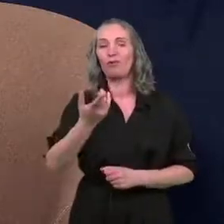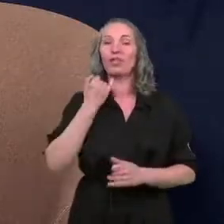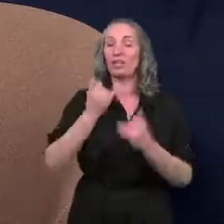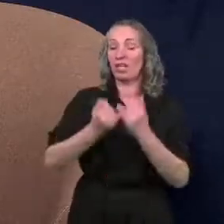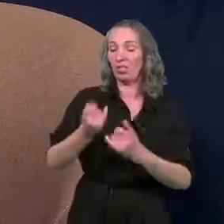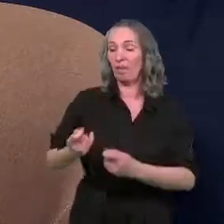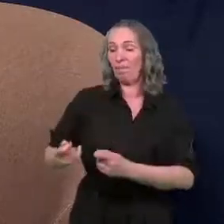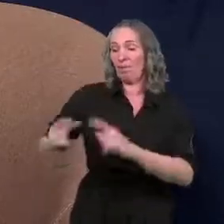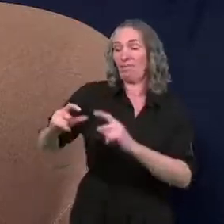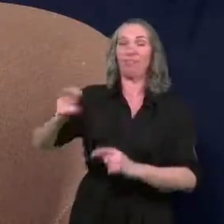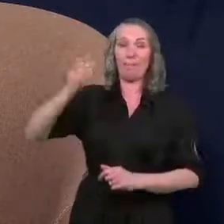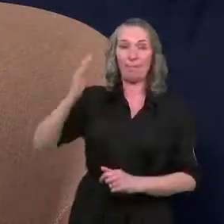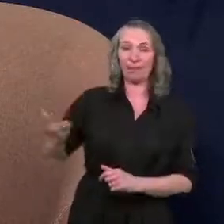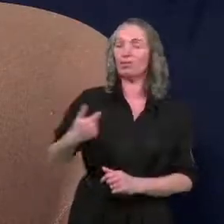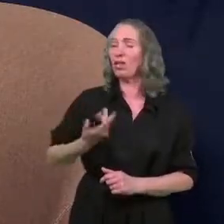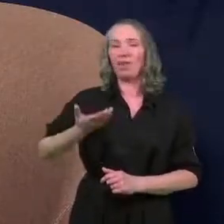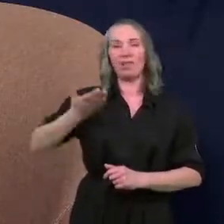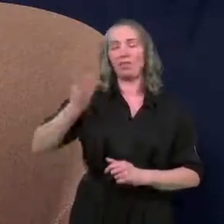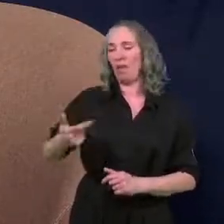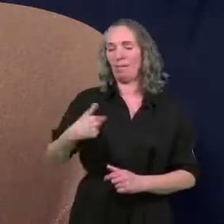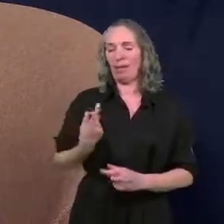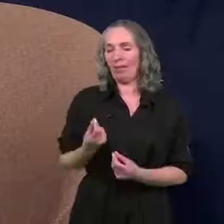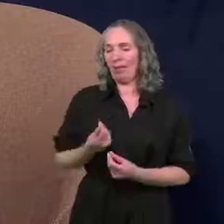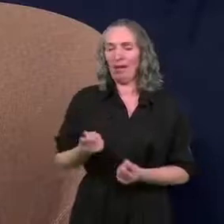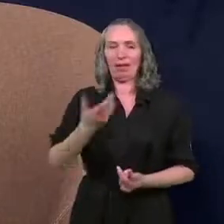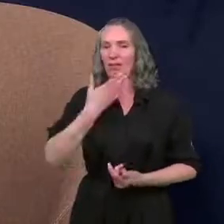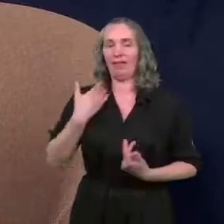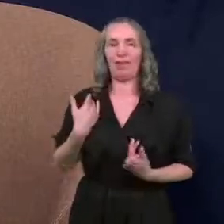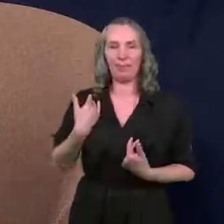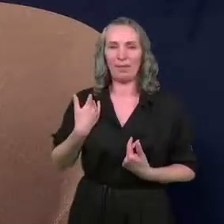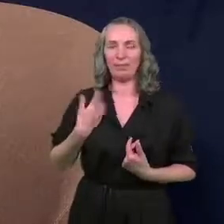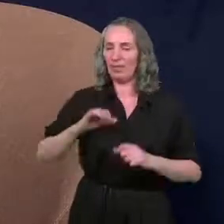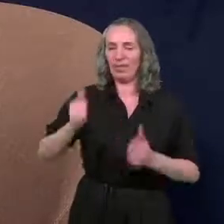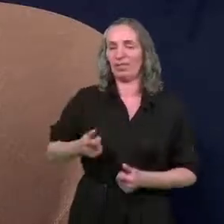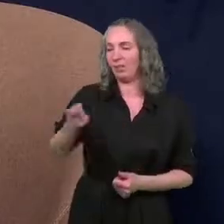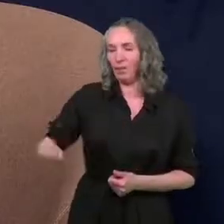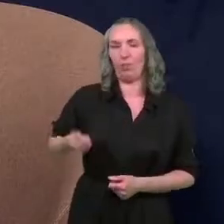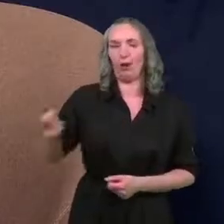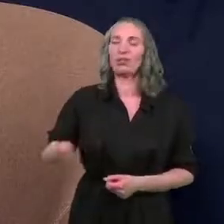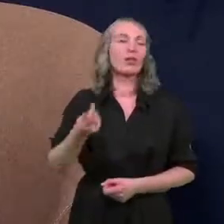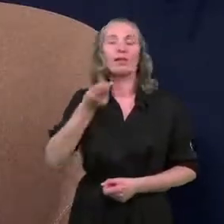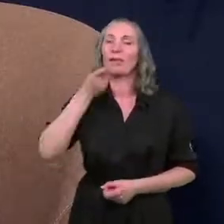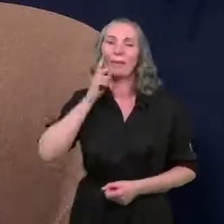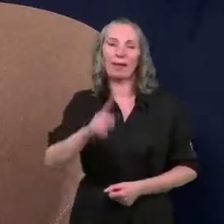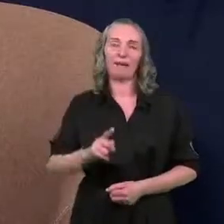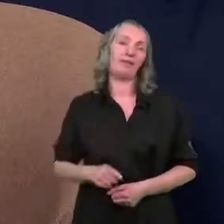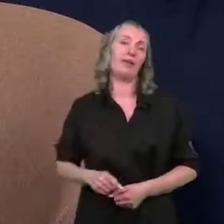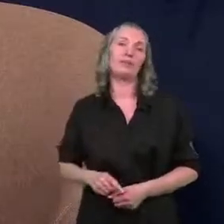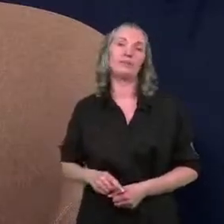jeśli podniesiemy czynsz, to nie będzie stać mieszkańców na jego płacenie. Nieprawda.